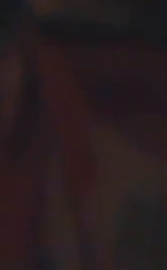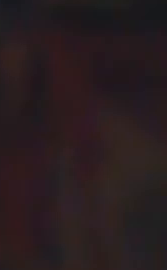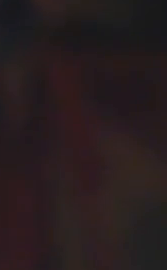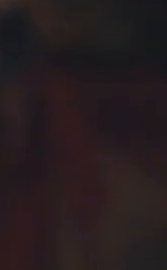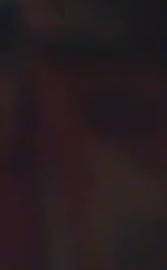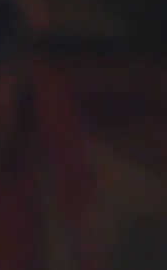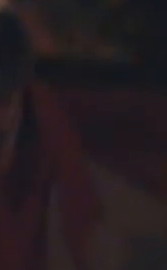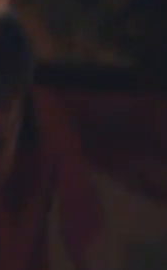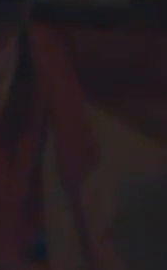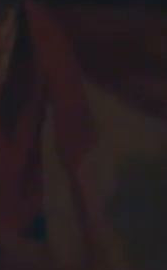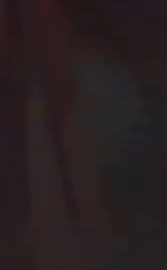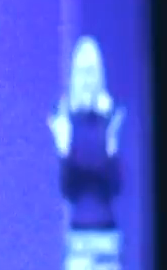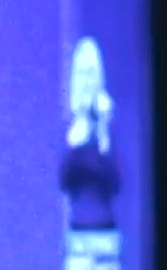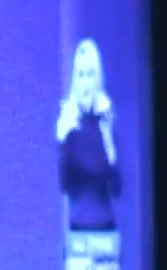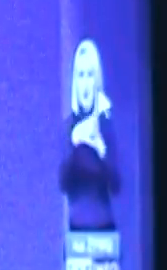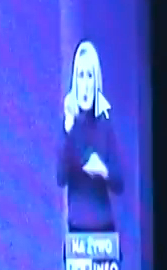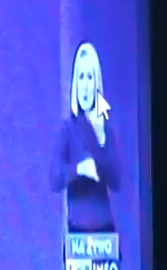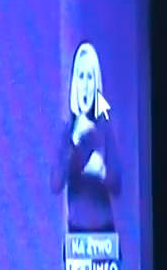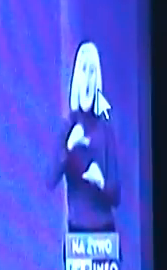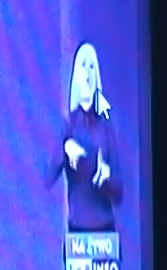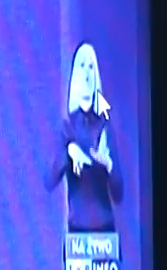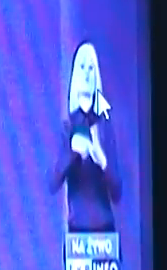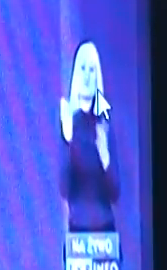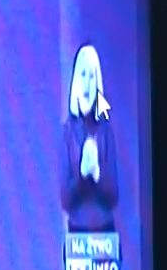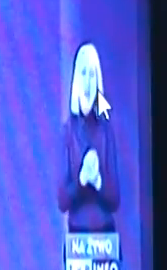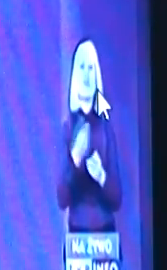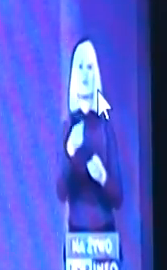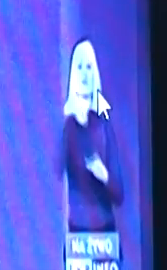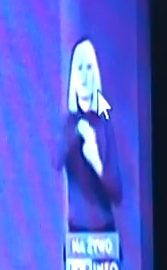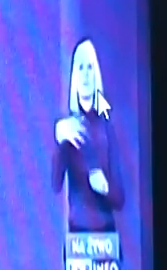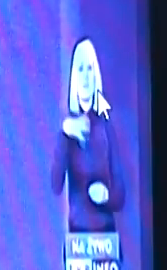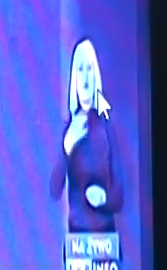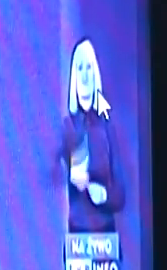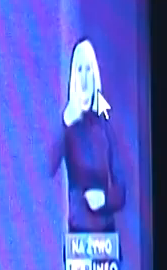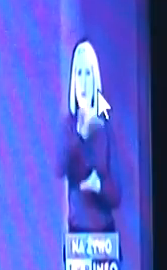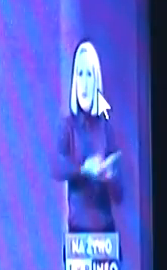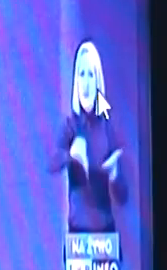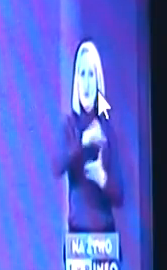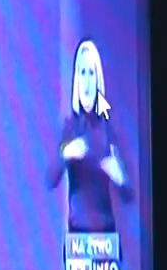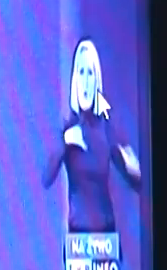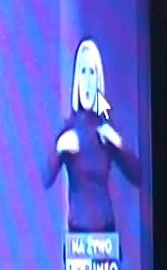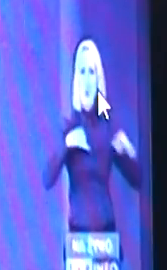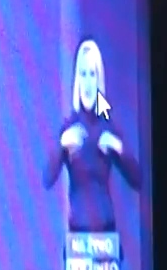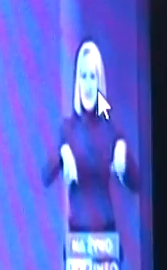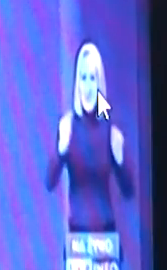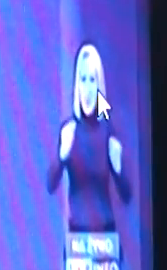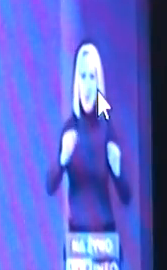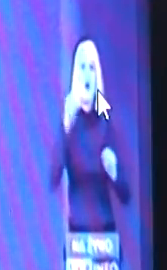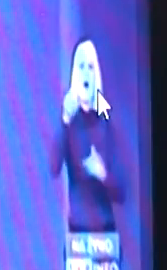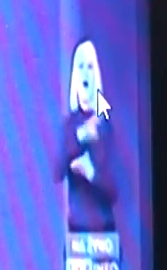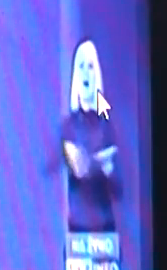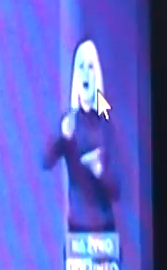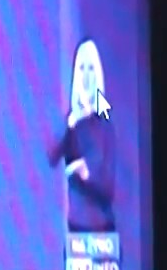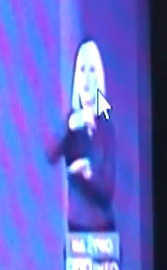Kształtuje wtedy imperatywne charakter tego nie znajdującego